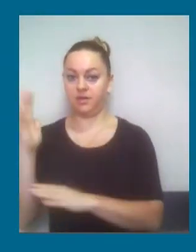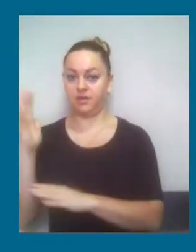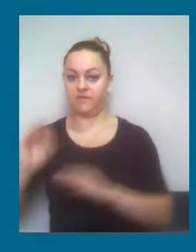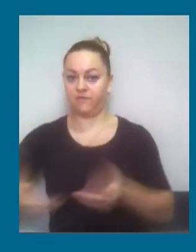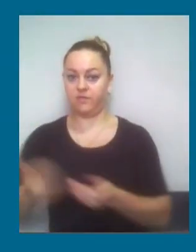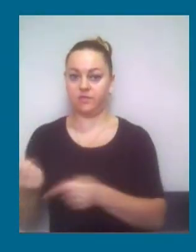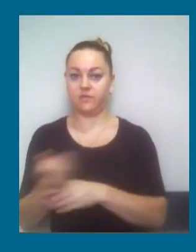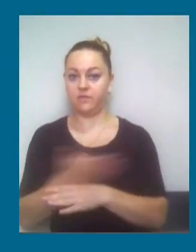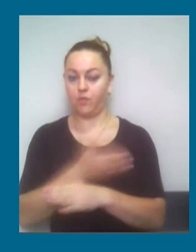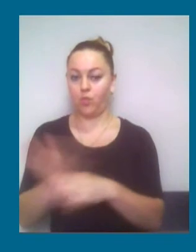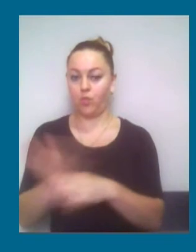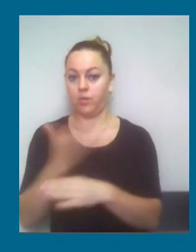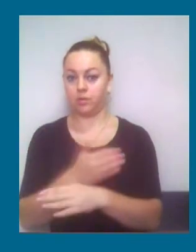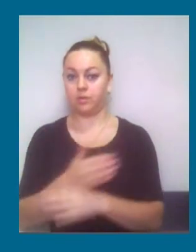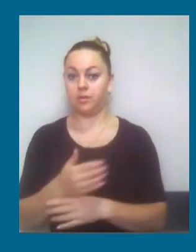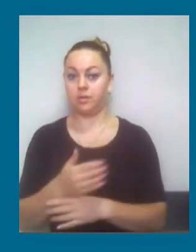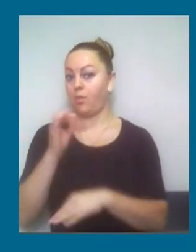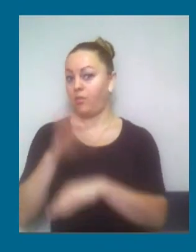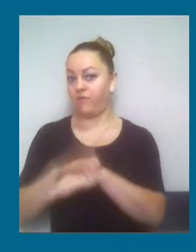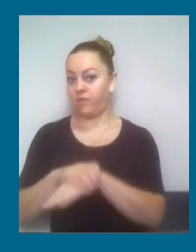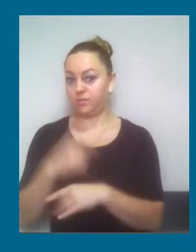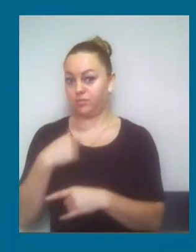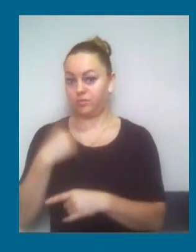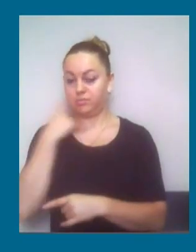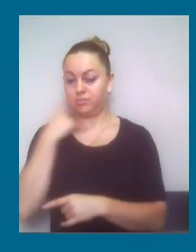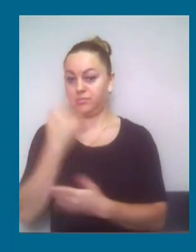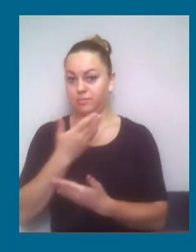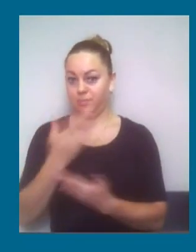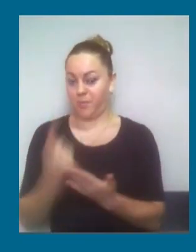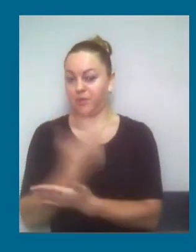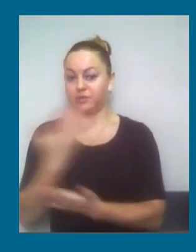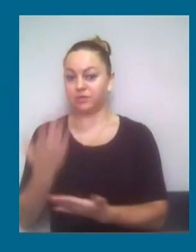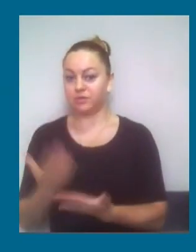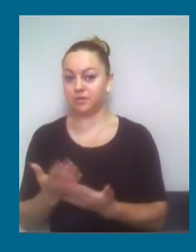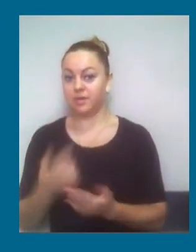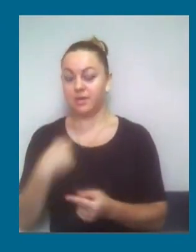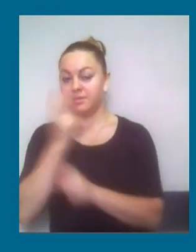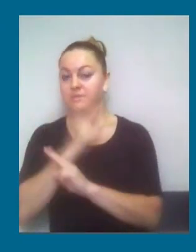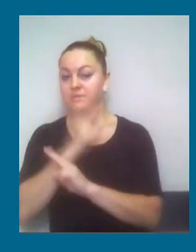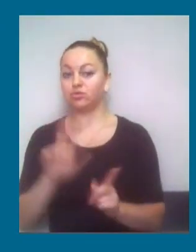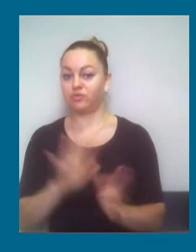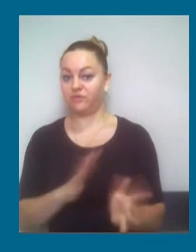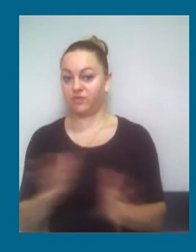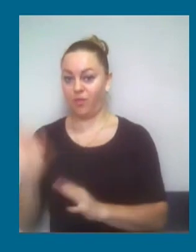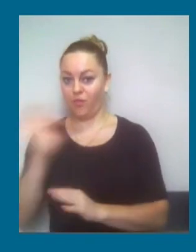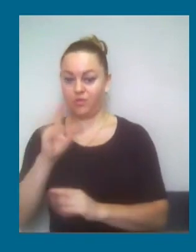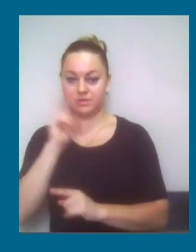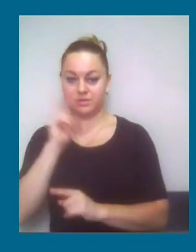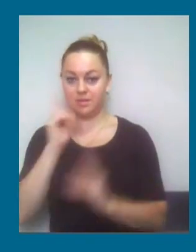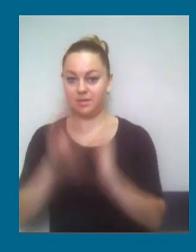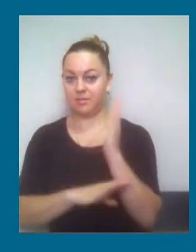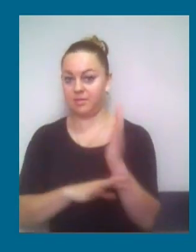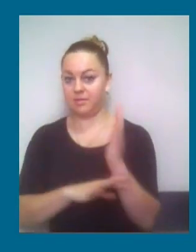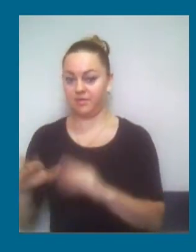відомо лише зараз, тому що мені також немає на об'єкті. Я не знаю, що тут відбувається з приводу зелених насаджень, але якщо є